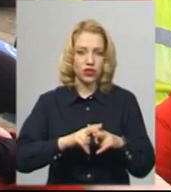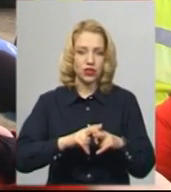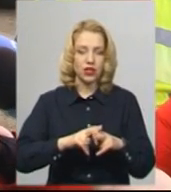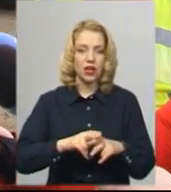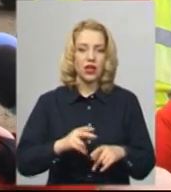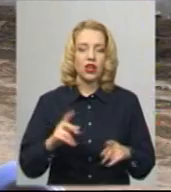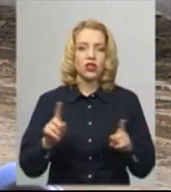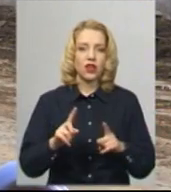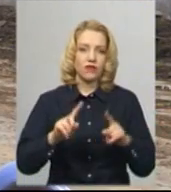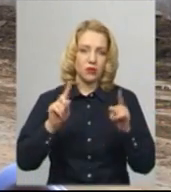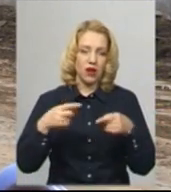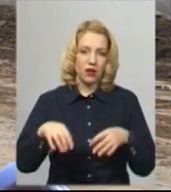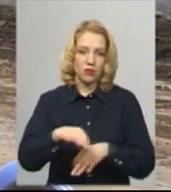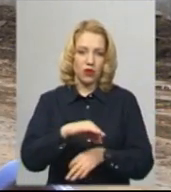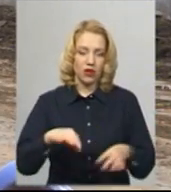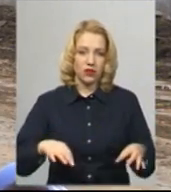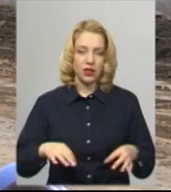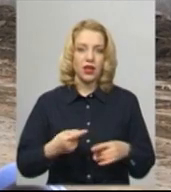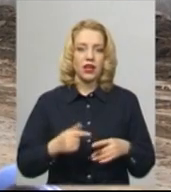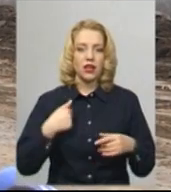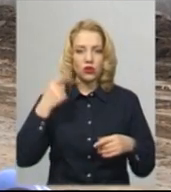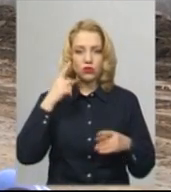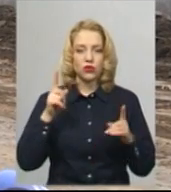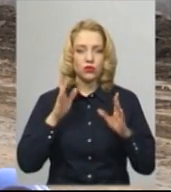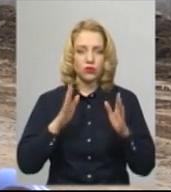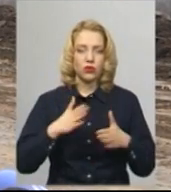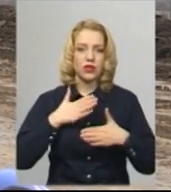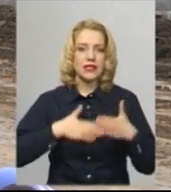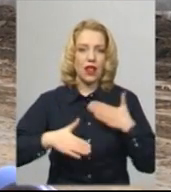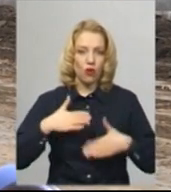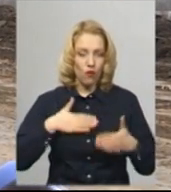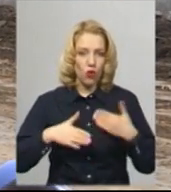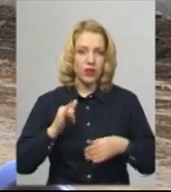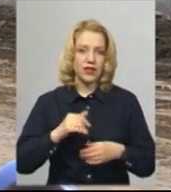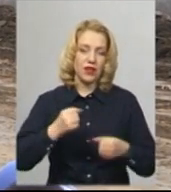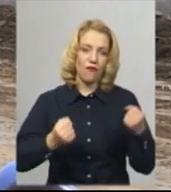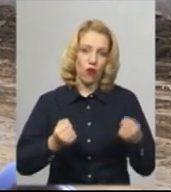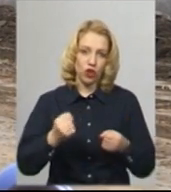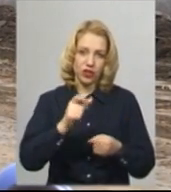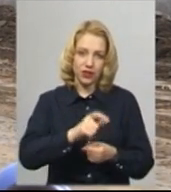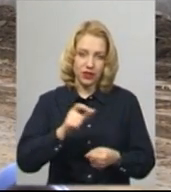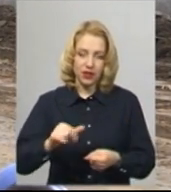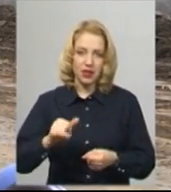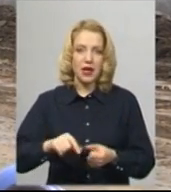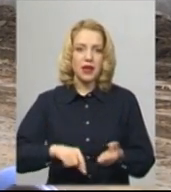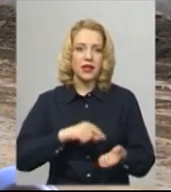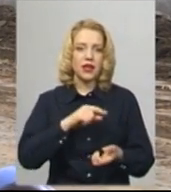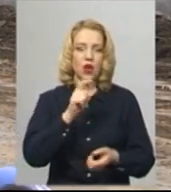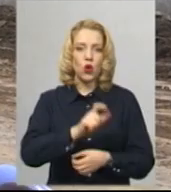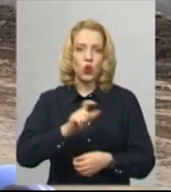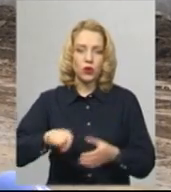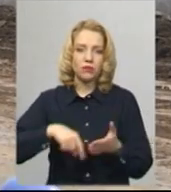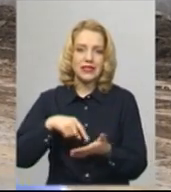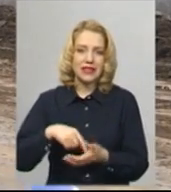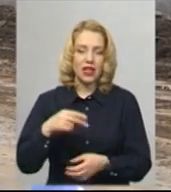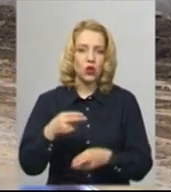що того вимагає проєкт. Я думаю, що будуть задоволені і водії, і мешканці міста Донаївці, тому що